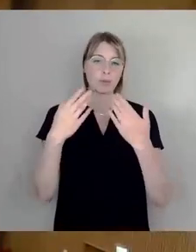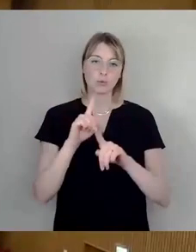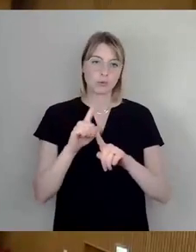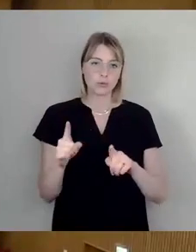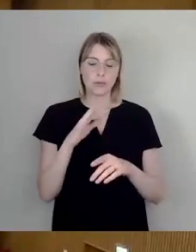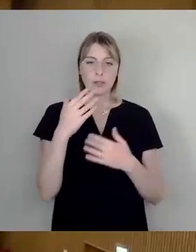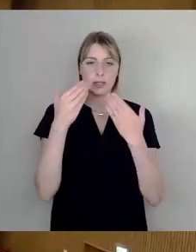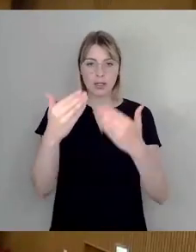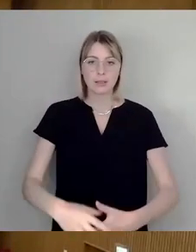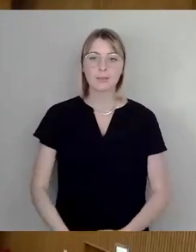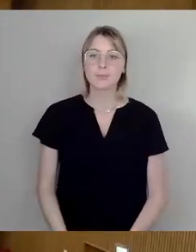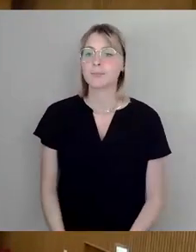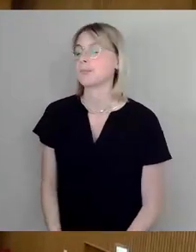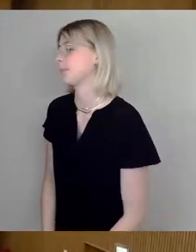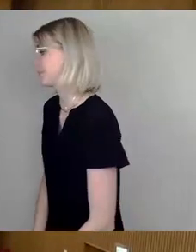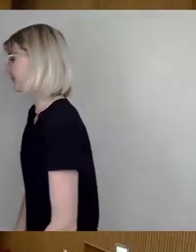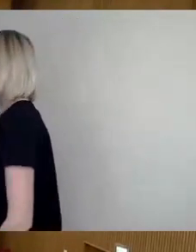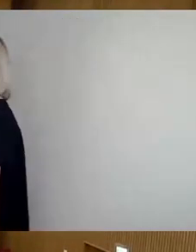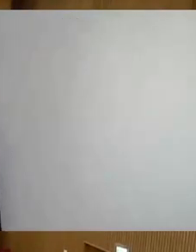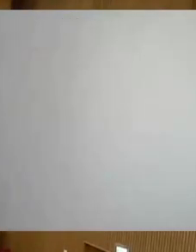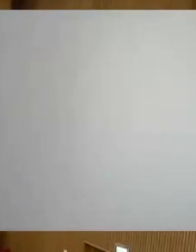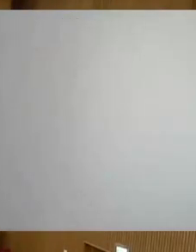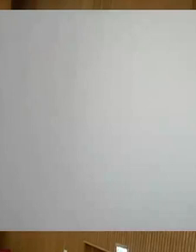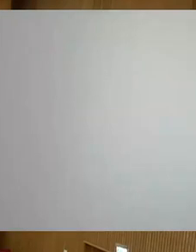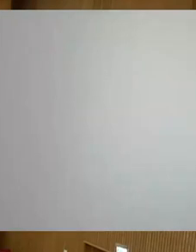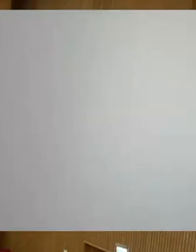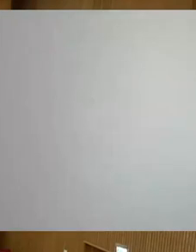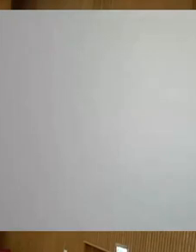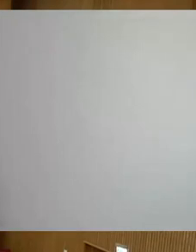Wir machen weiter. Fraktion Bündnis 90 Grün, Herr Dr. Deppel.